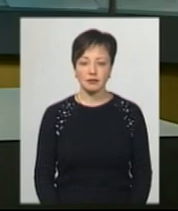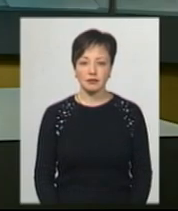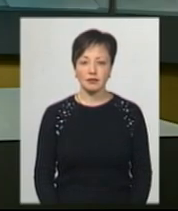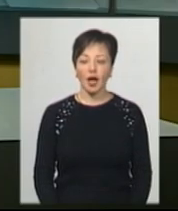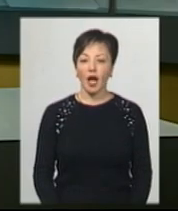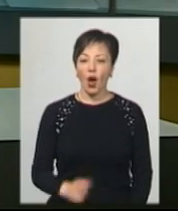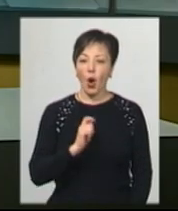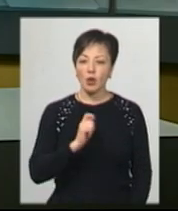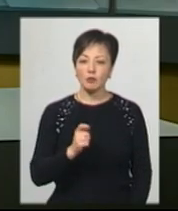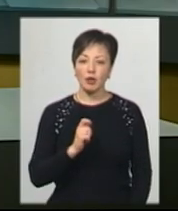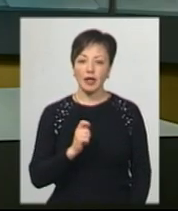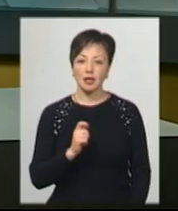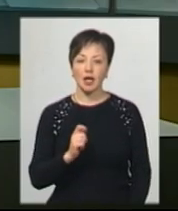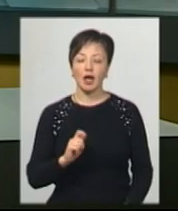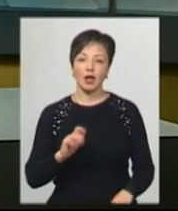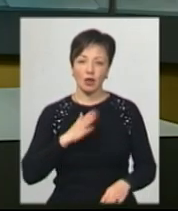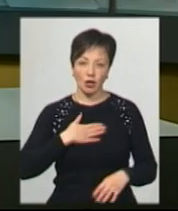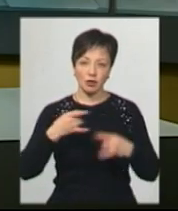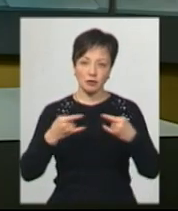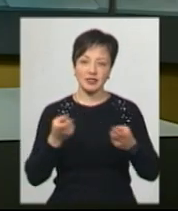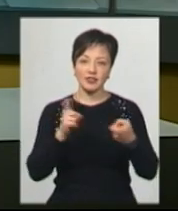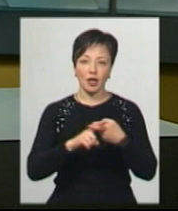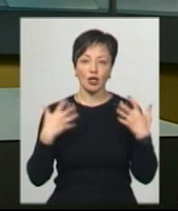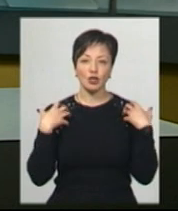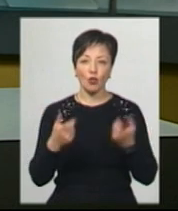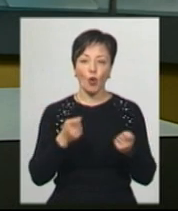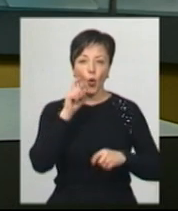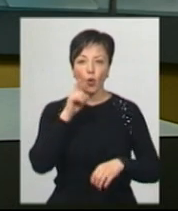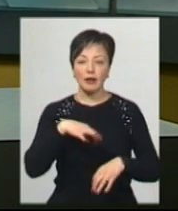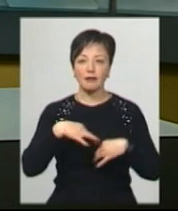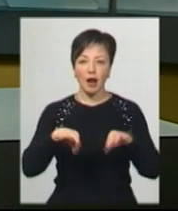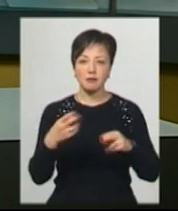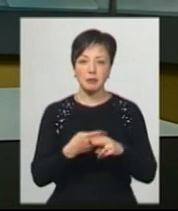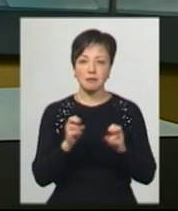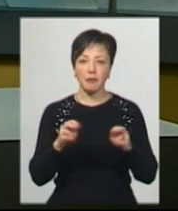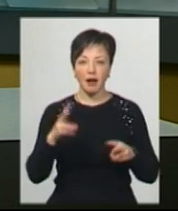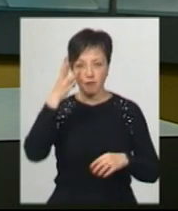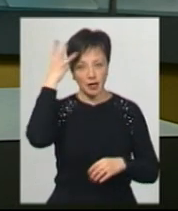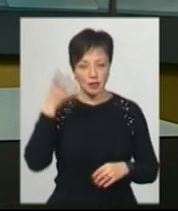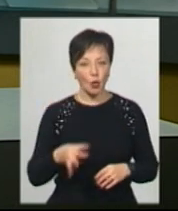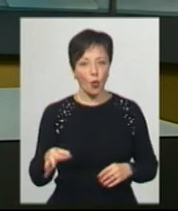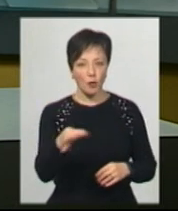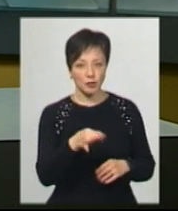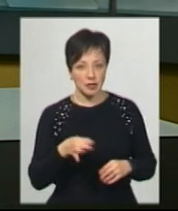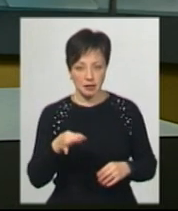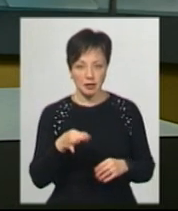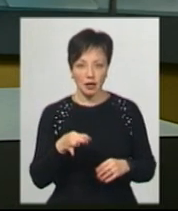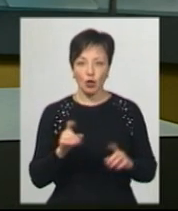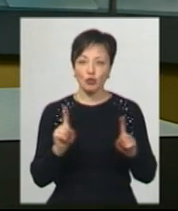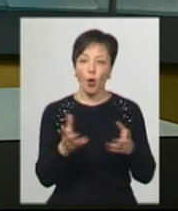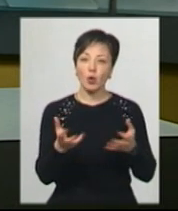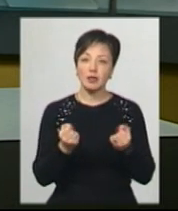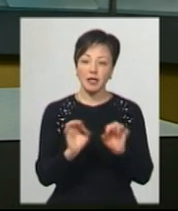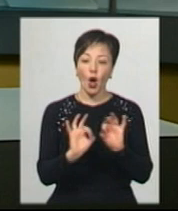Кореспонденти Суспільного зв'язалися з начальником управління Укртрансбезпеки у Хмельницькій області Вітарієм Дзюбою, аби